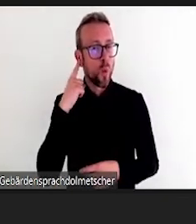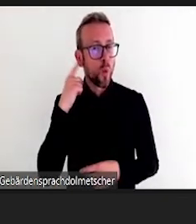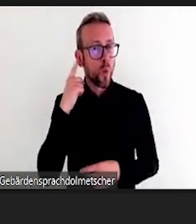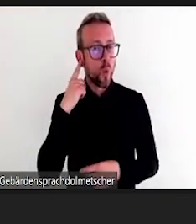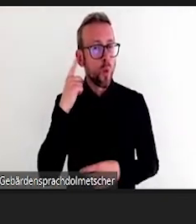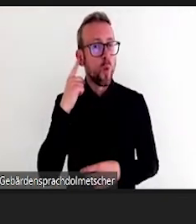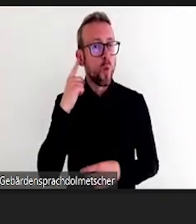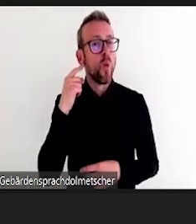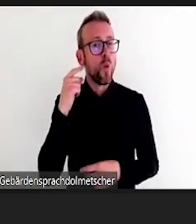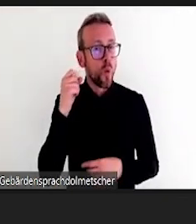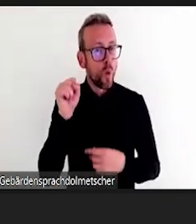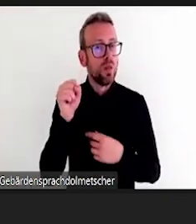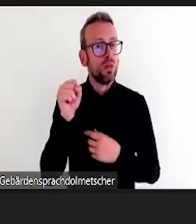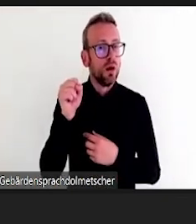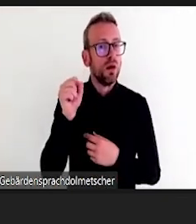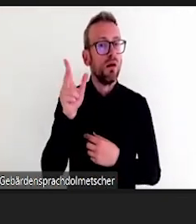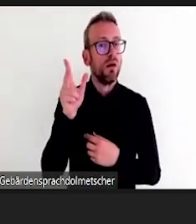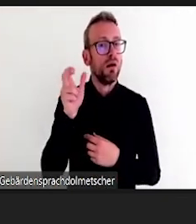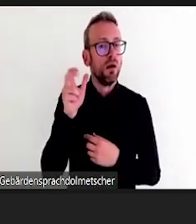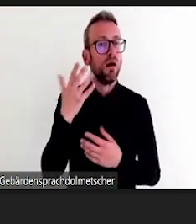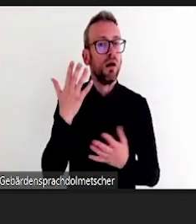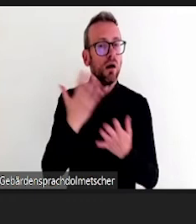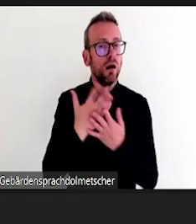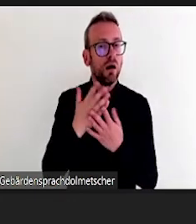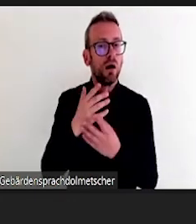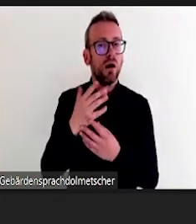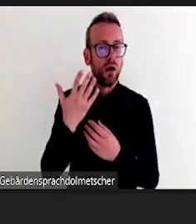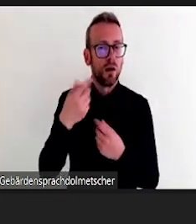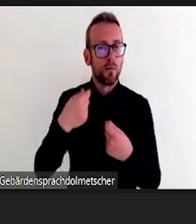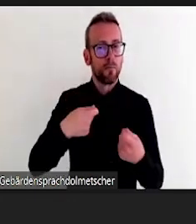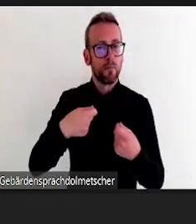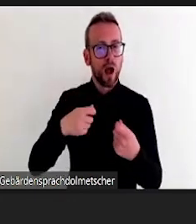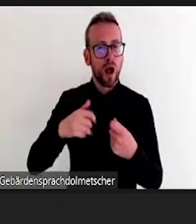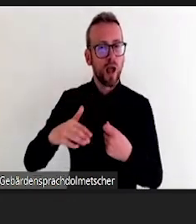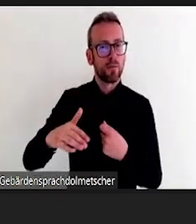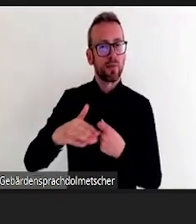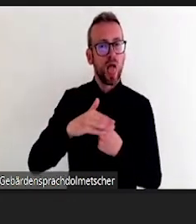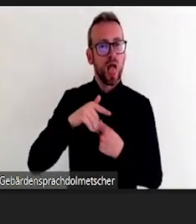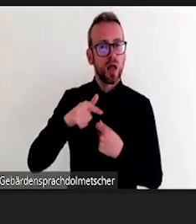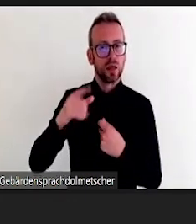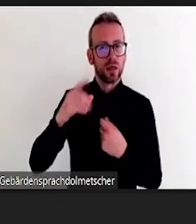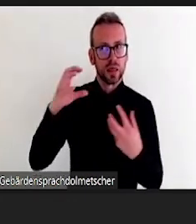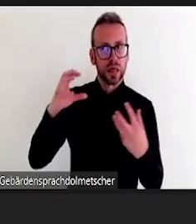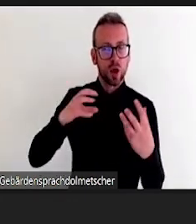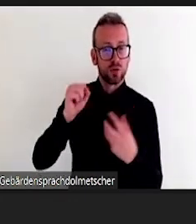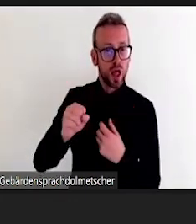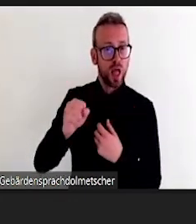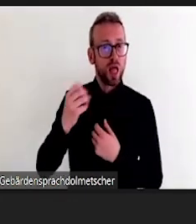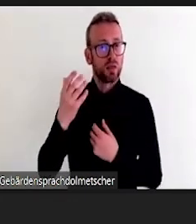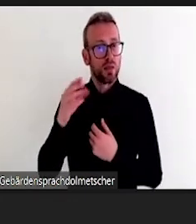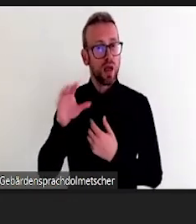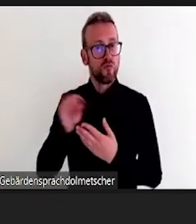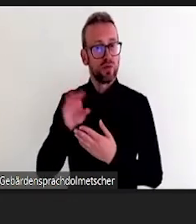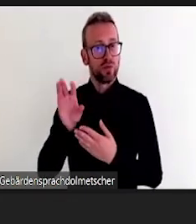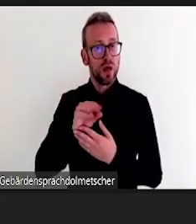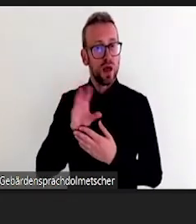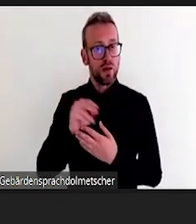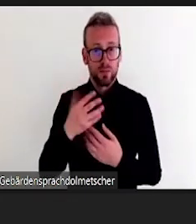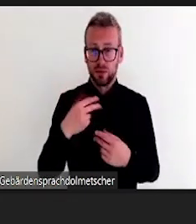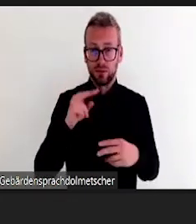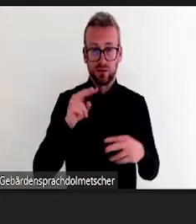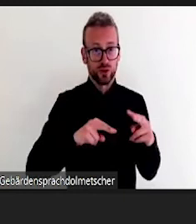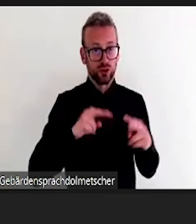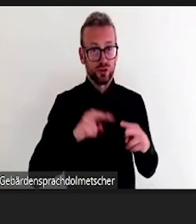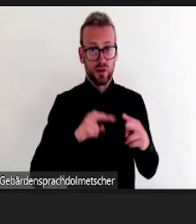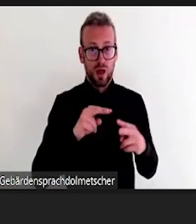Ja, ein anderes Beispiel. Lassen Sie Studierende neue Inhalte mithilfe von Erklärvideos verarbeiten oder präsentieren oder mithilfe von